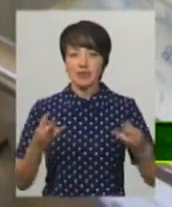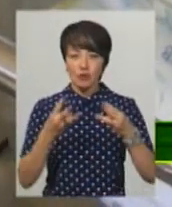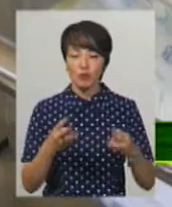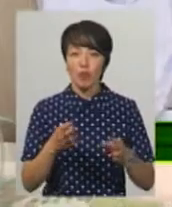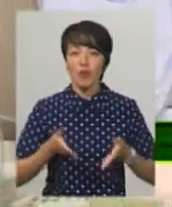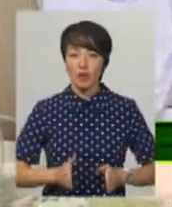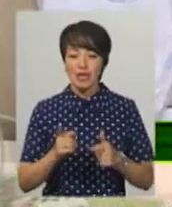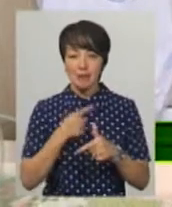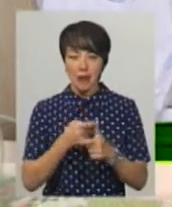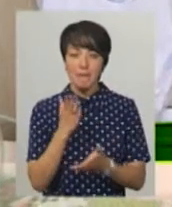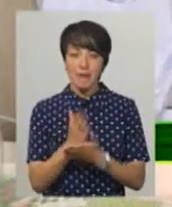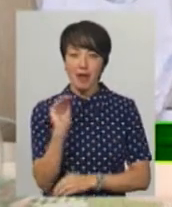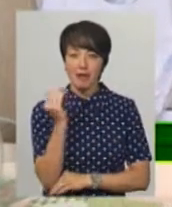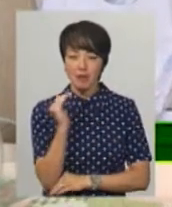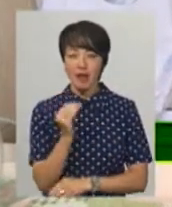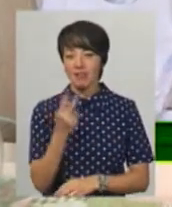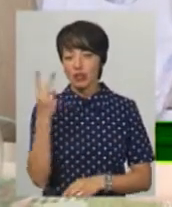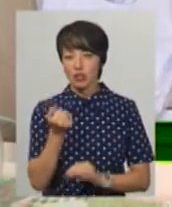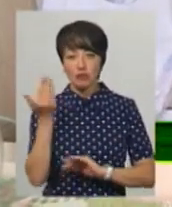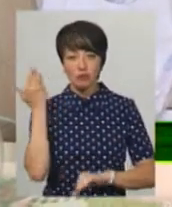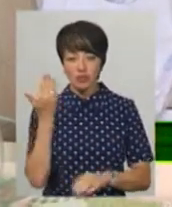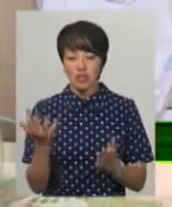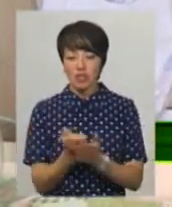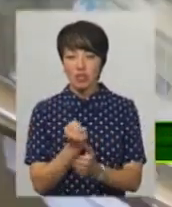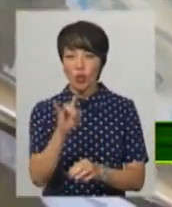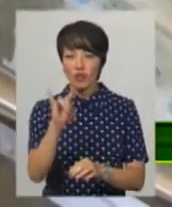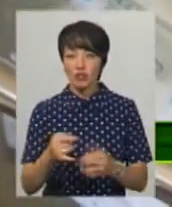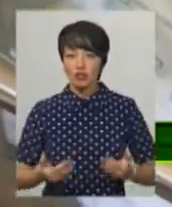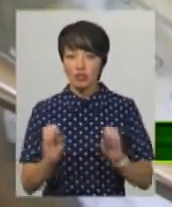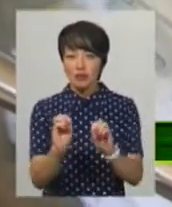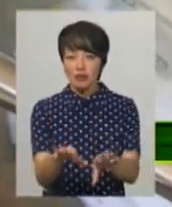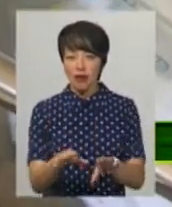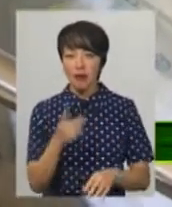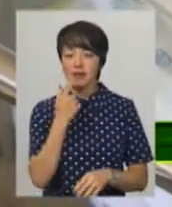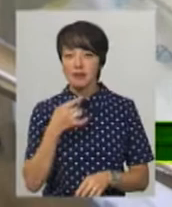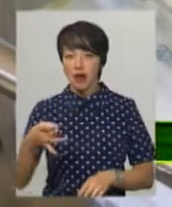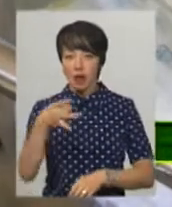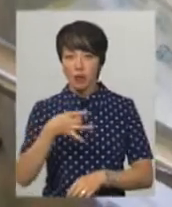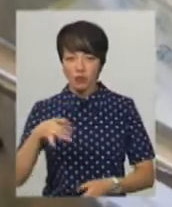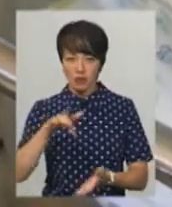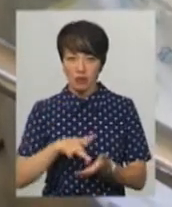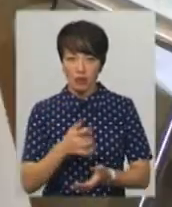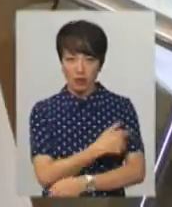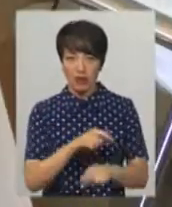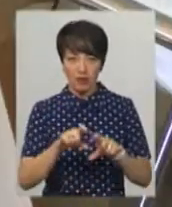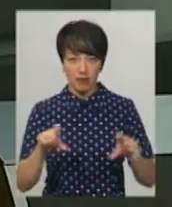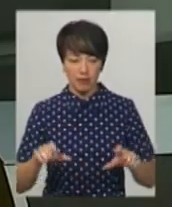народження та ім'я відтепер має немовля, якого два тижні тому знайшли у вікні життя Красилівської центральної районної лікарні.